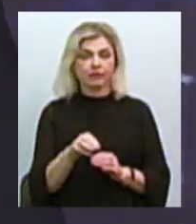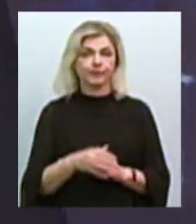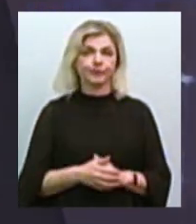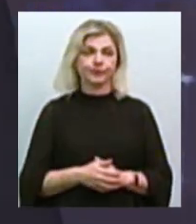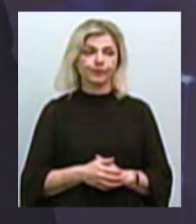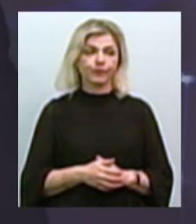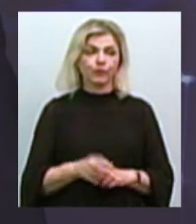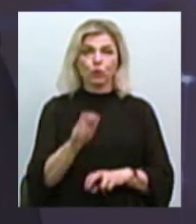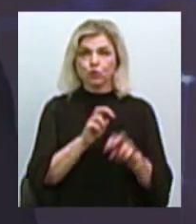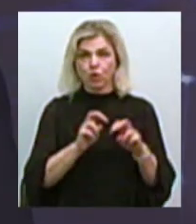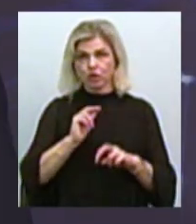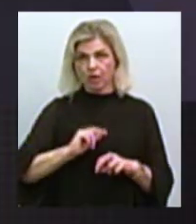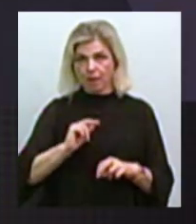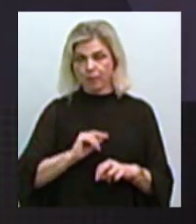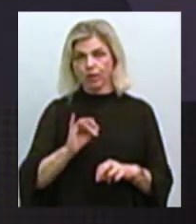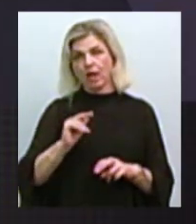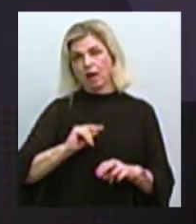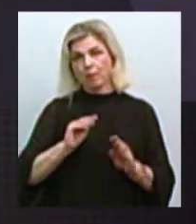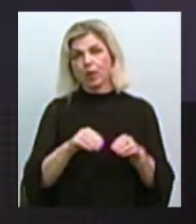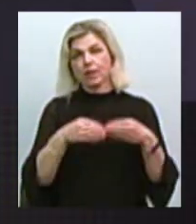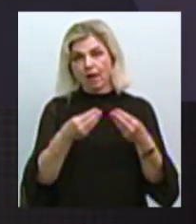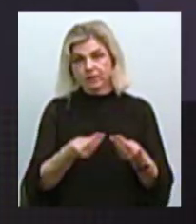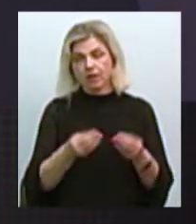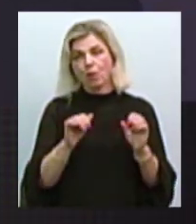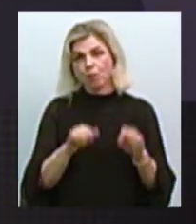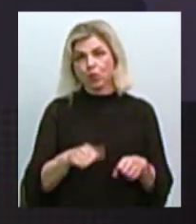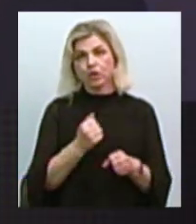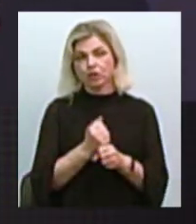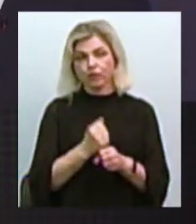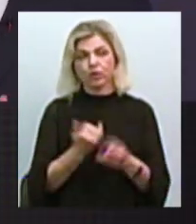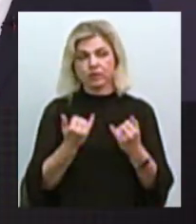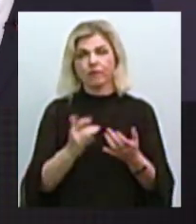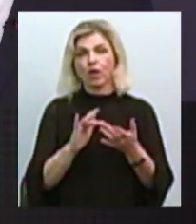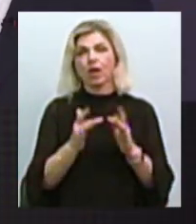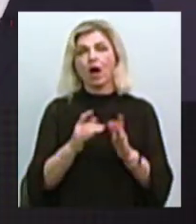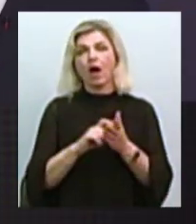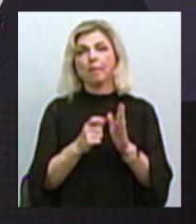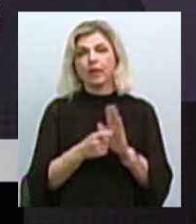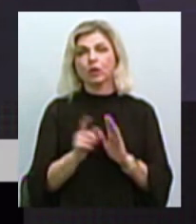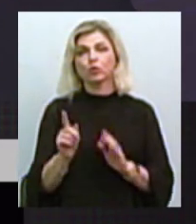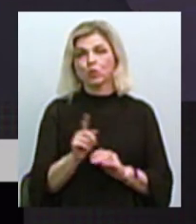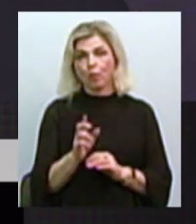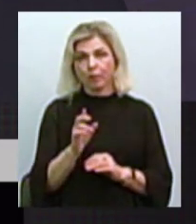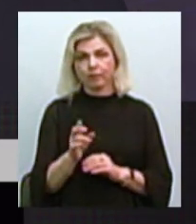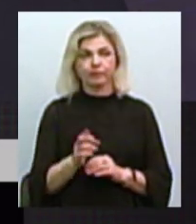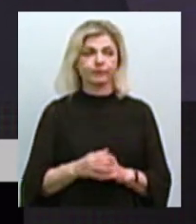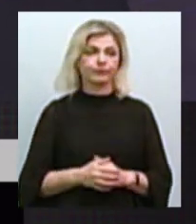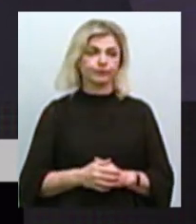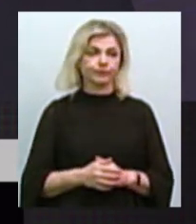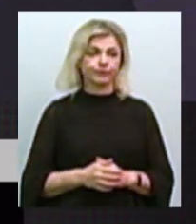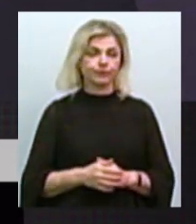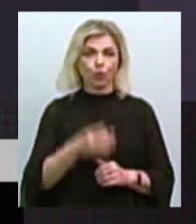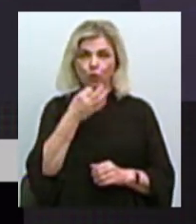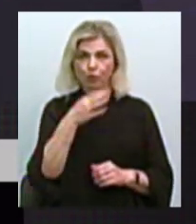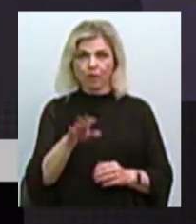шукачі роботи, і роботодавці мають можливість сьогодні створювати електронні кабінети для того, щоб будь